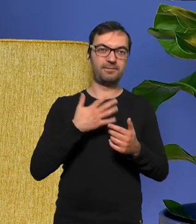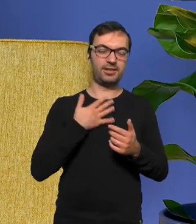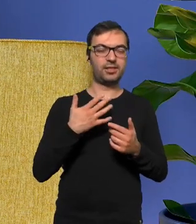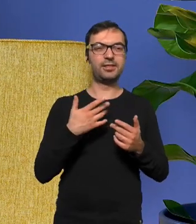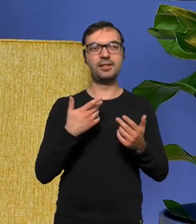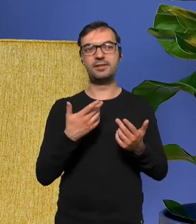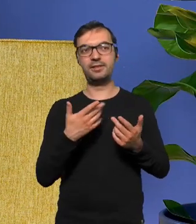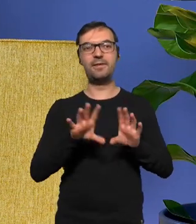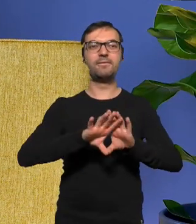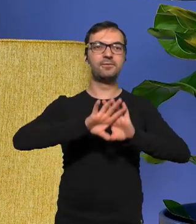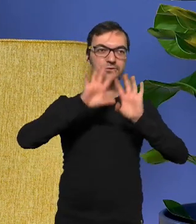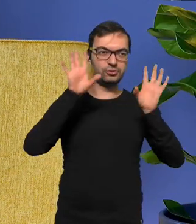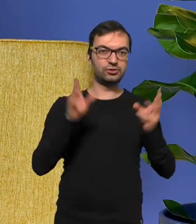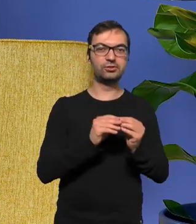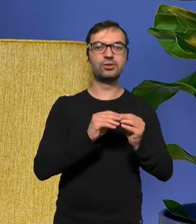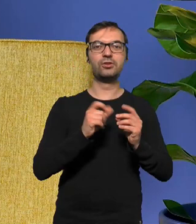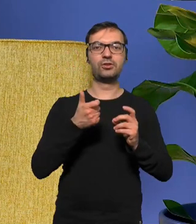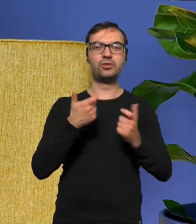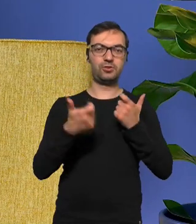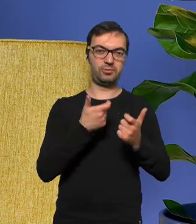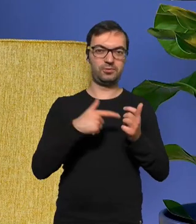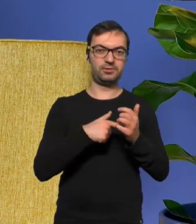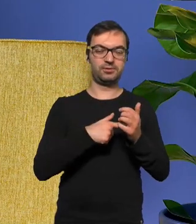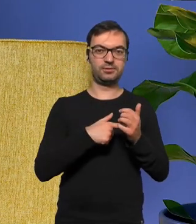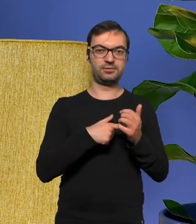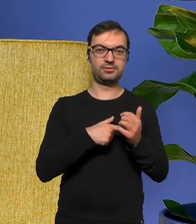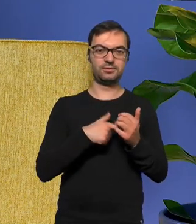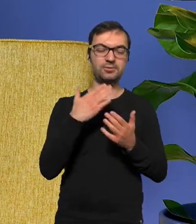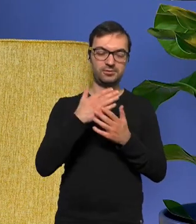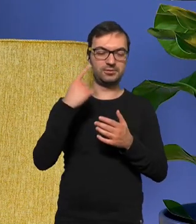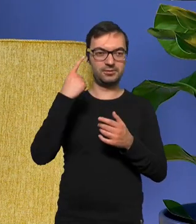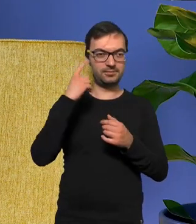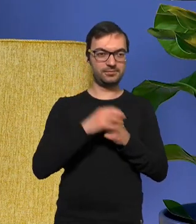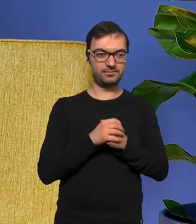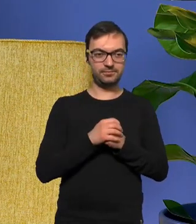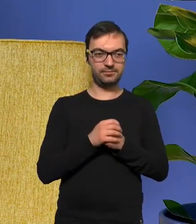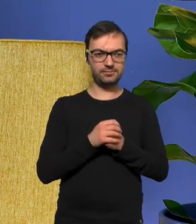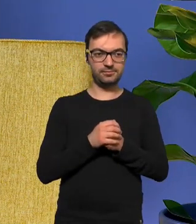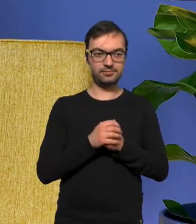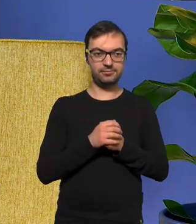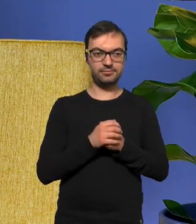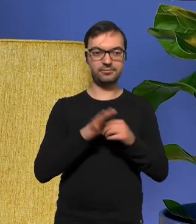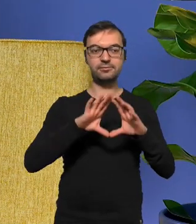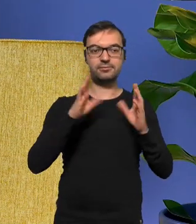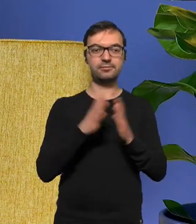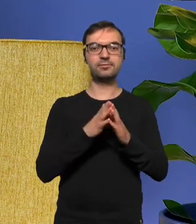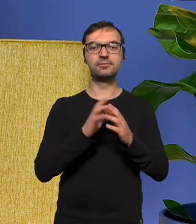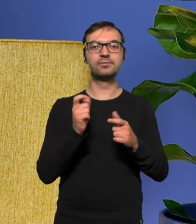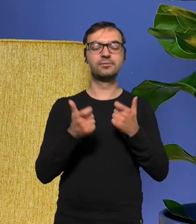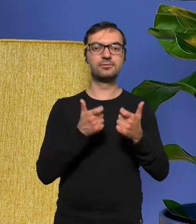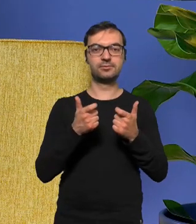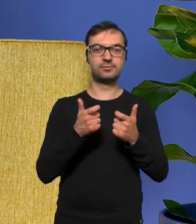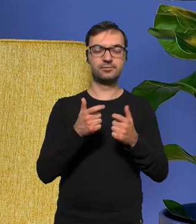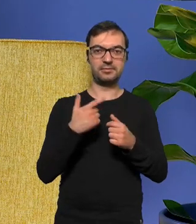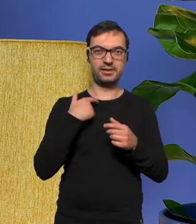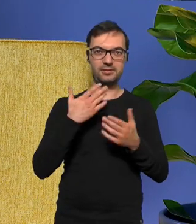że wszystkie rzeczy, które popełniliśmy co się nauczyłem na pamięć, ale tak naturalnie bez wkuwania wszystkie rzeczy, tak mi